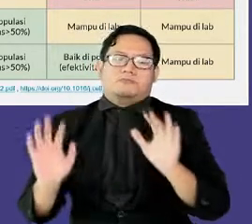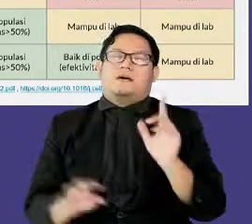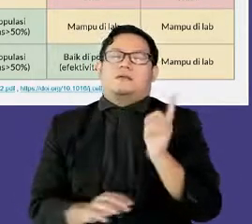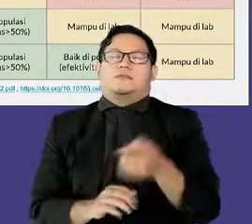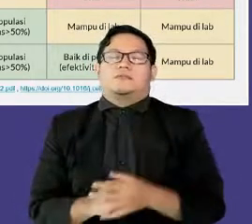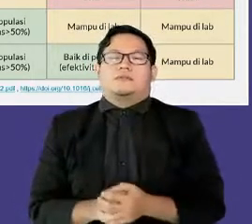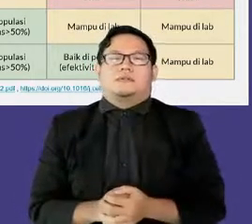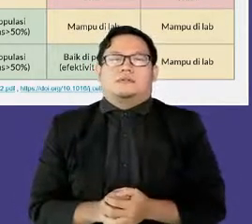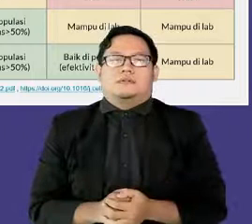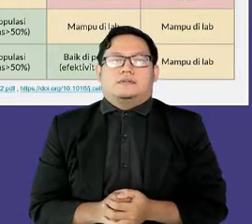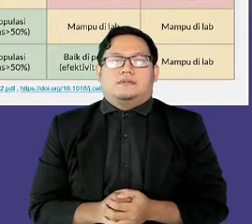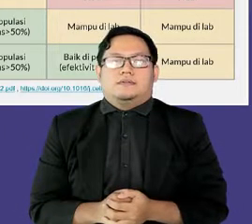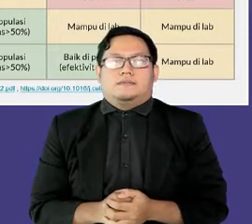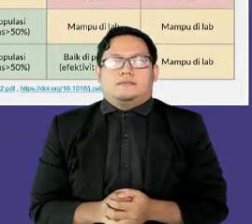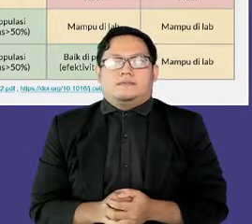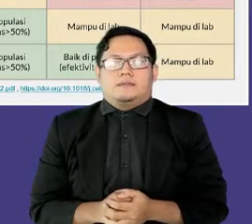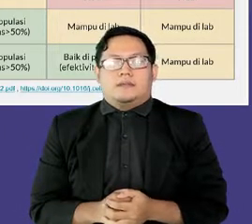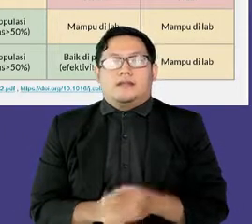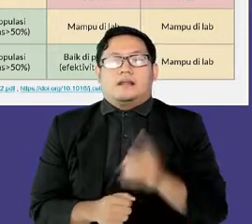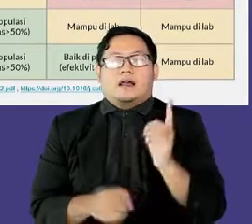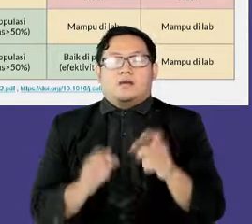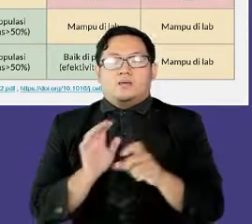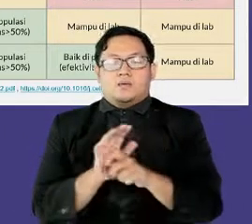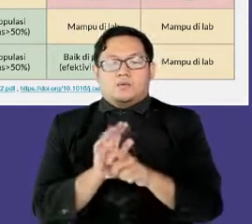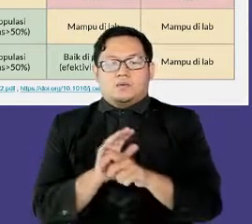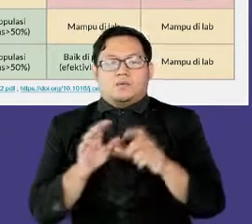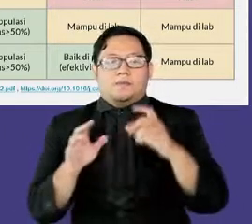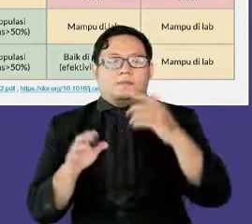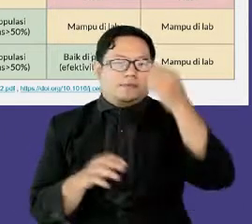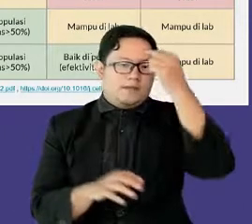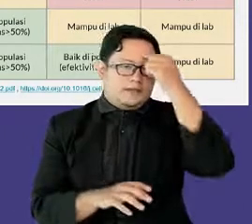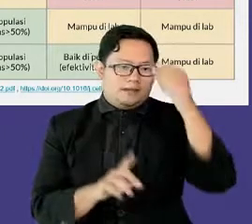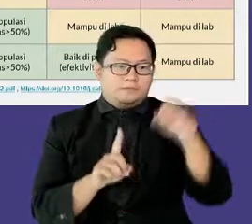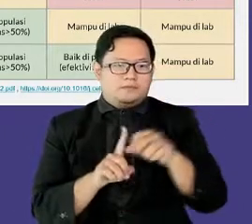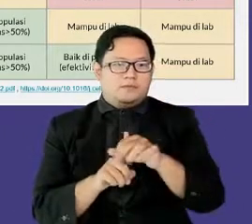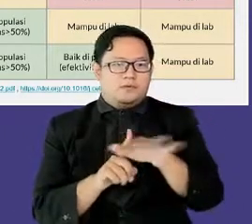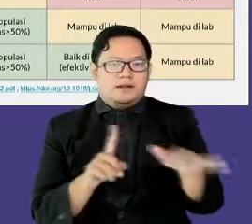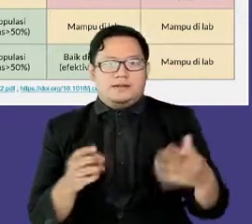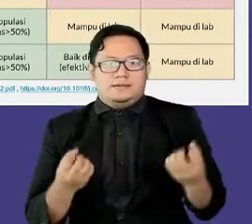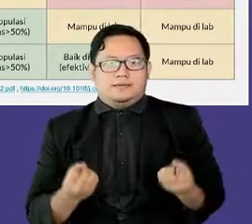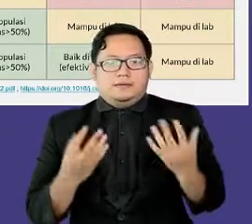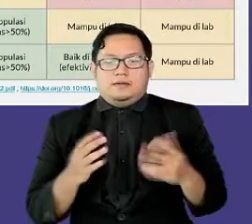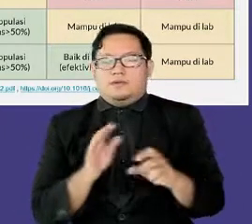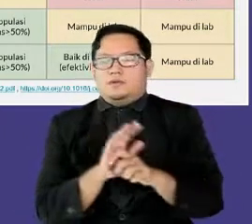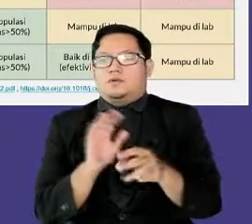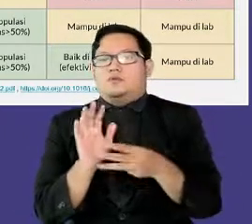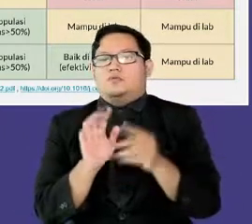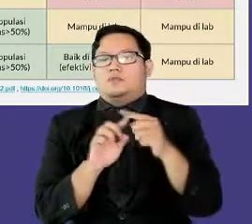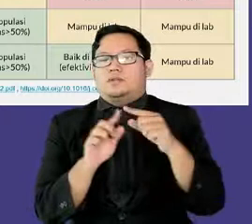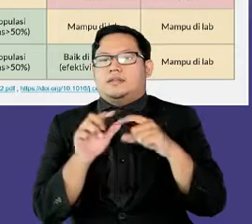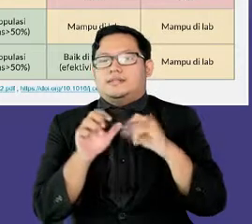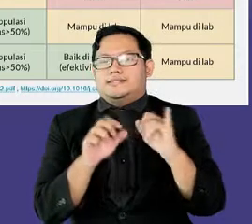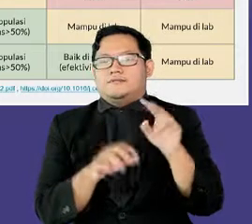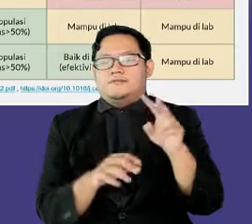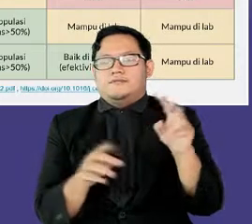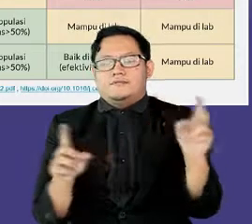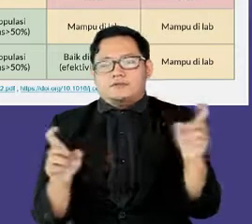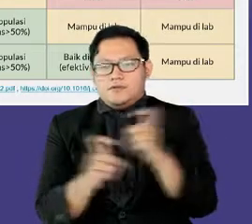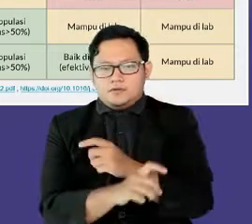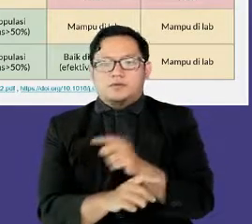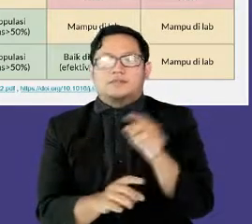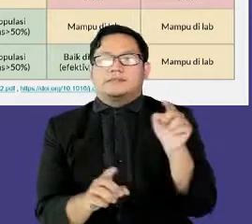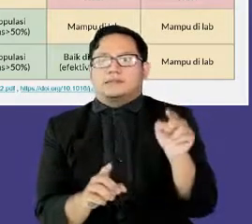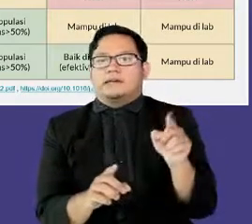dilakukan khususnya saat terjadi dinamika penularan penyakit yang tidak terduga seperti mutasi virus. Uji